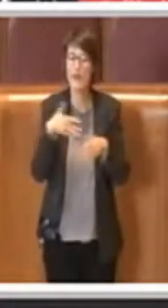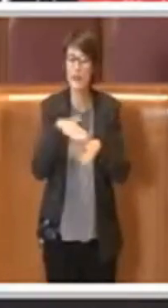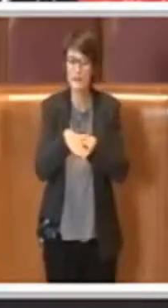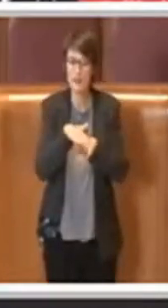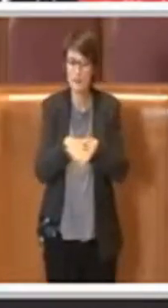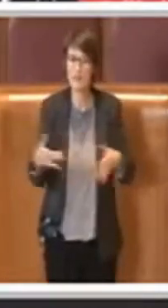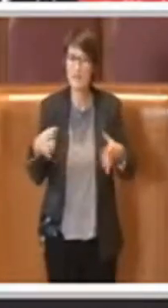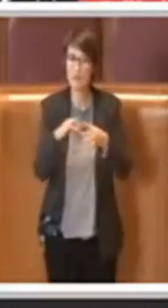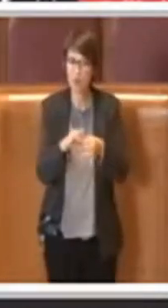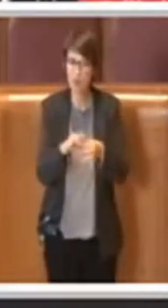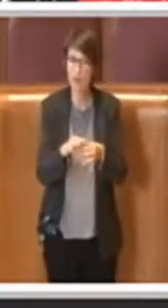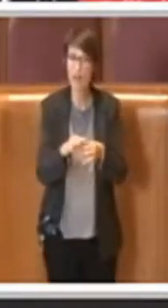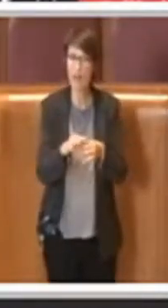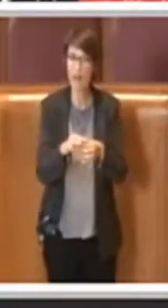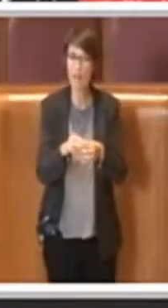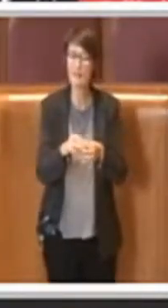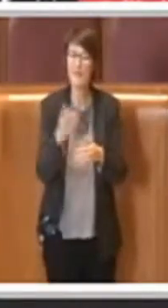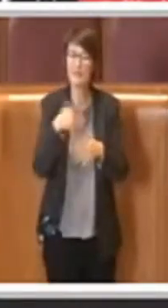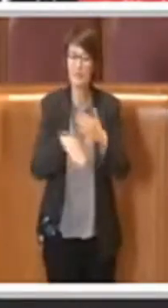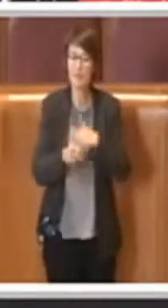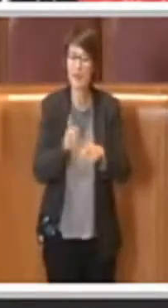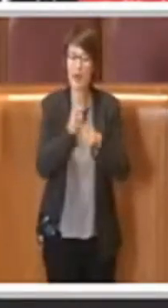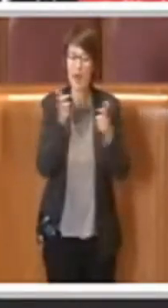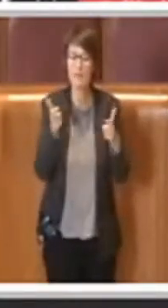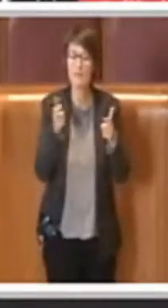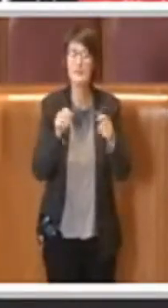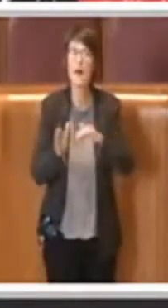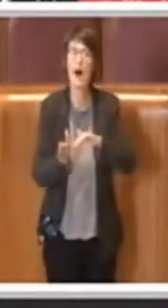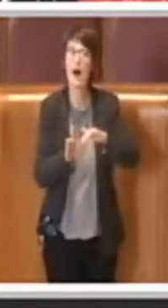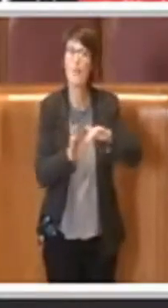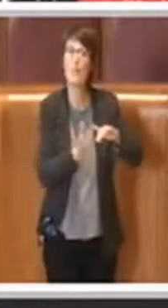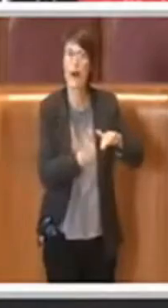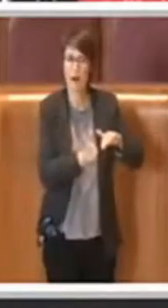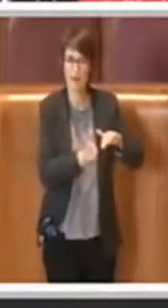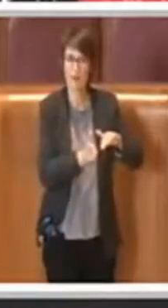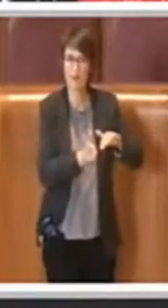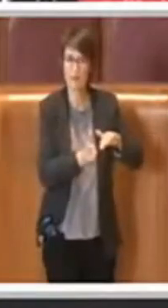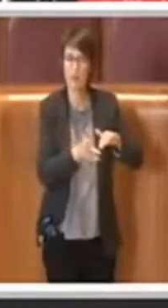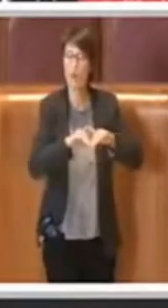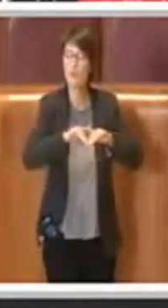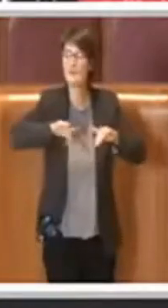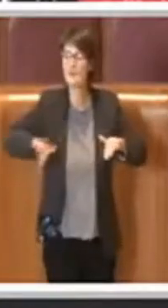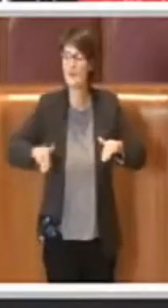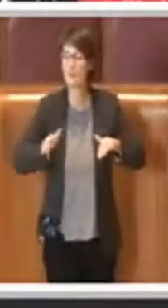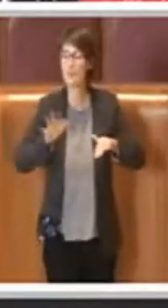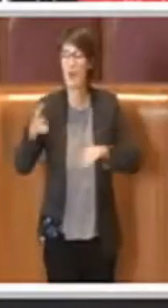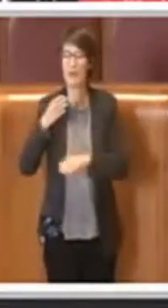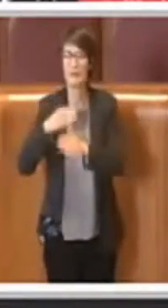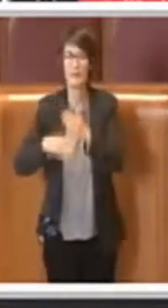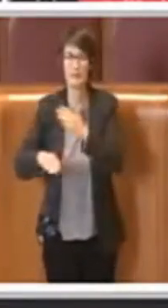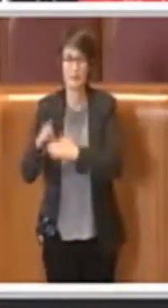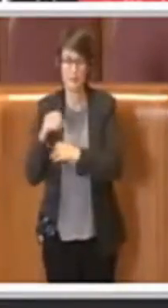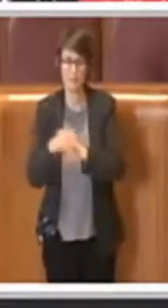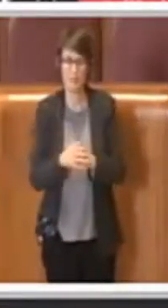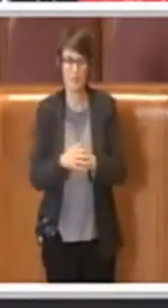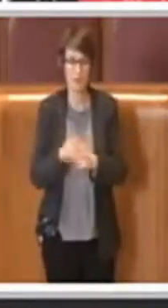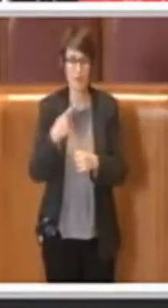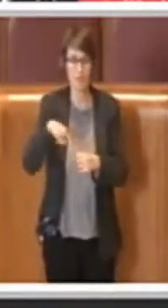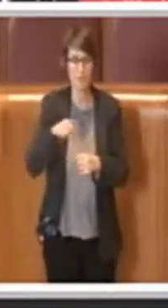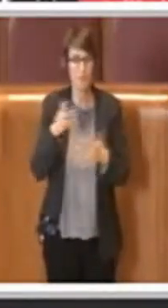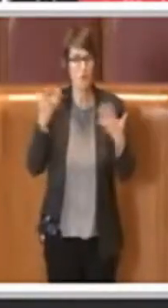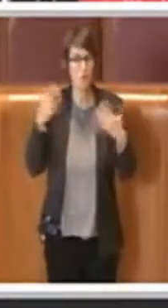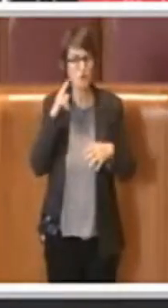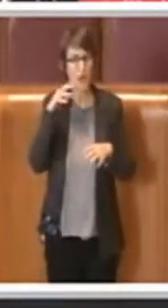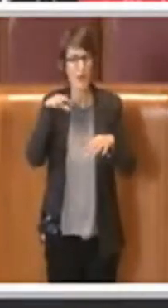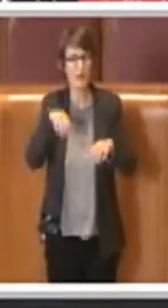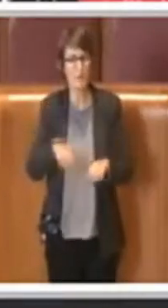separate nettamente da quelli degli altri e poi anche che ci siamo impegnati anche per far scorrere e ridurre le liste di